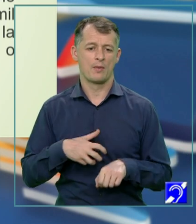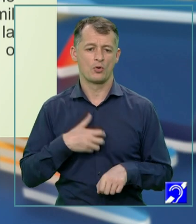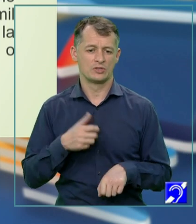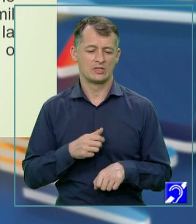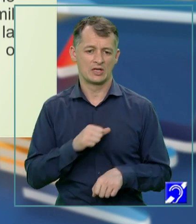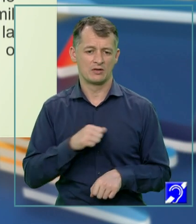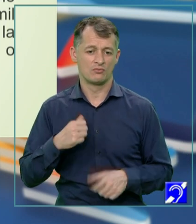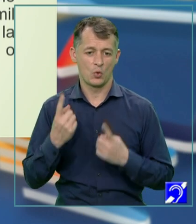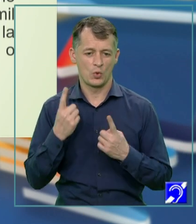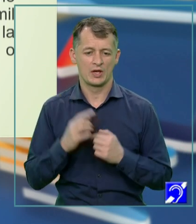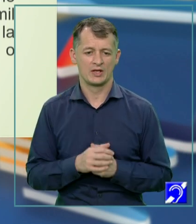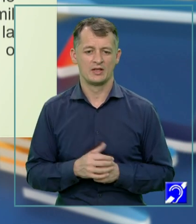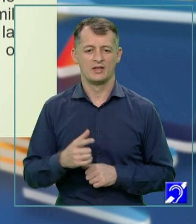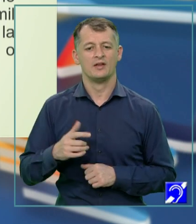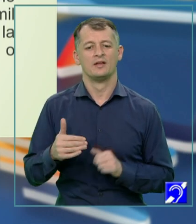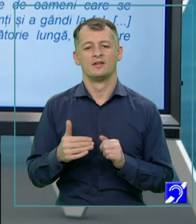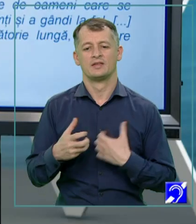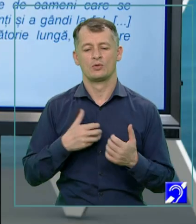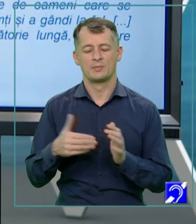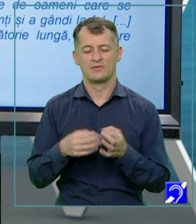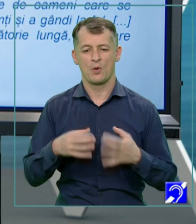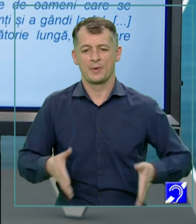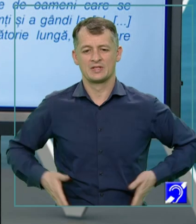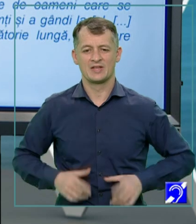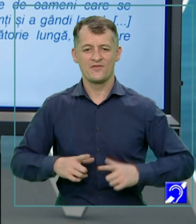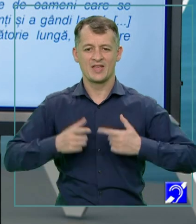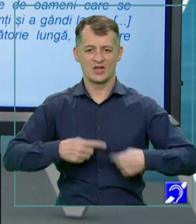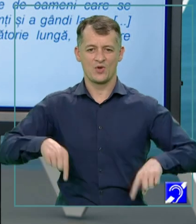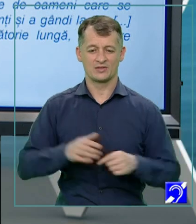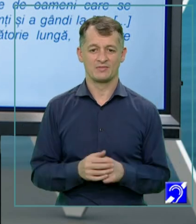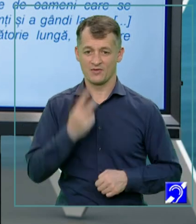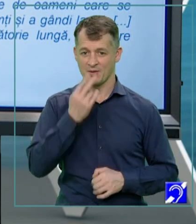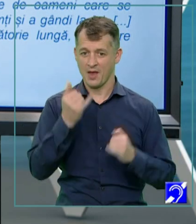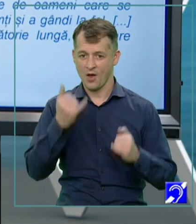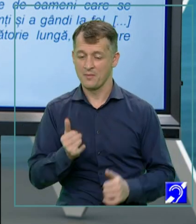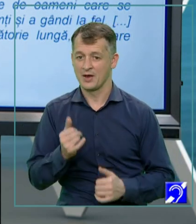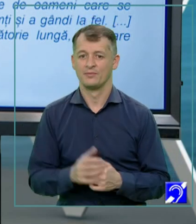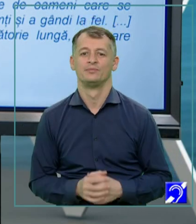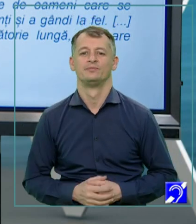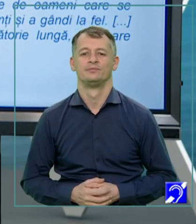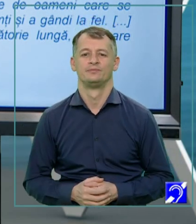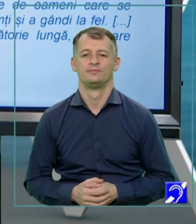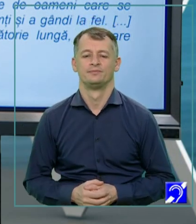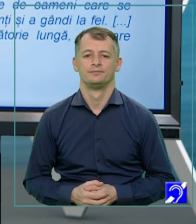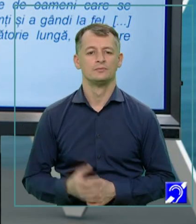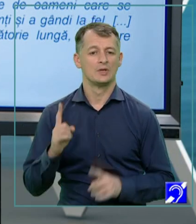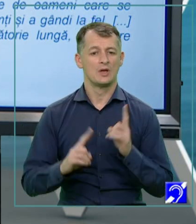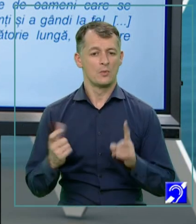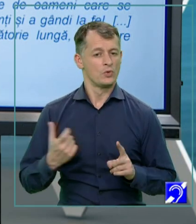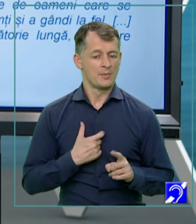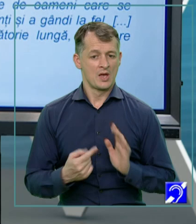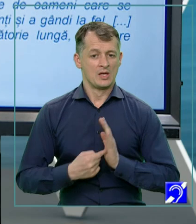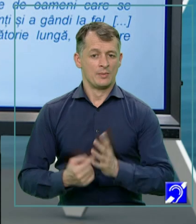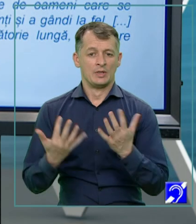fie o prezență în viața noastră. Haideți să vedem acum în ce măsură puteți arăta